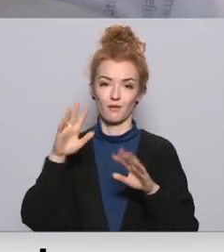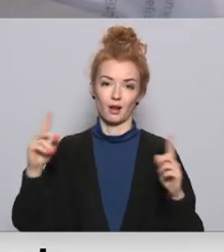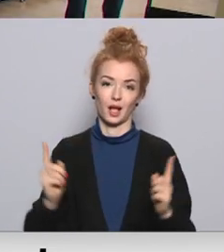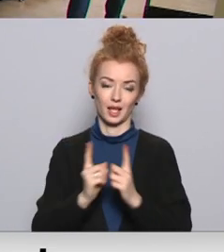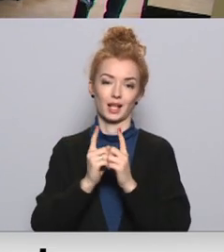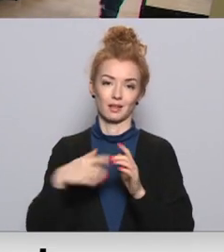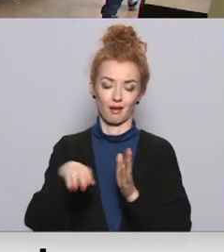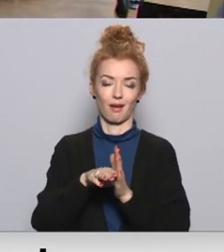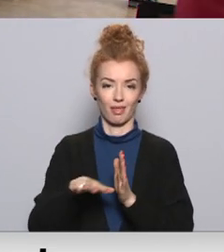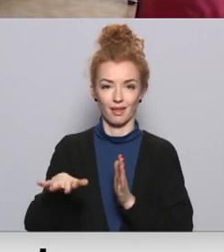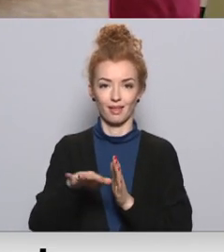Aikīnsēns Kupč, Latvijas Televī.